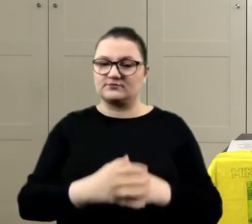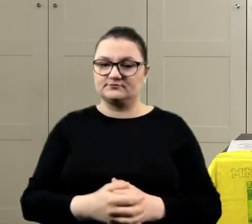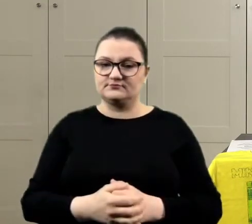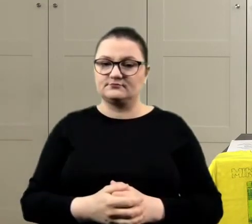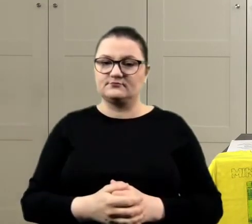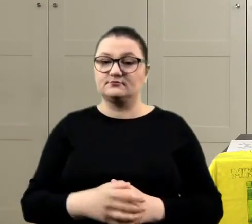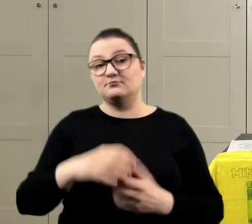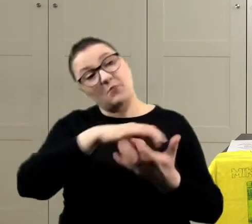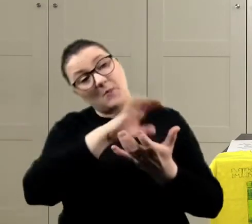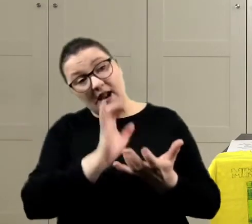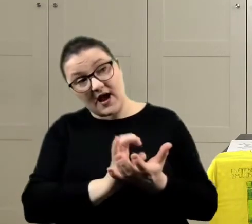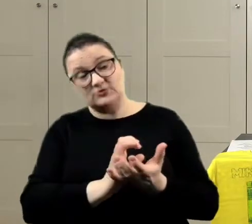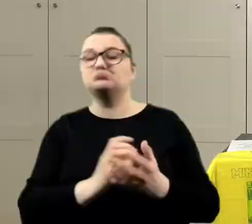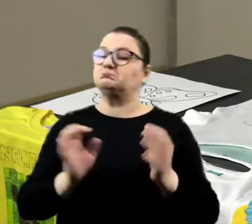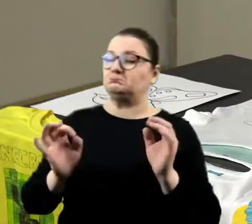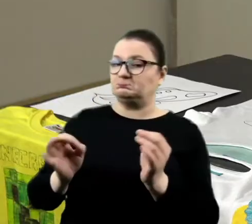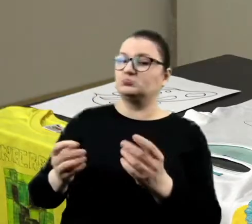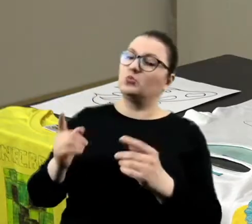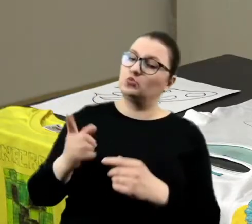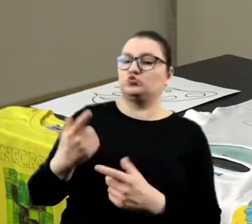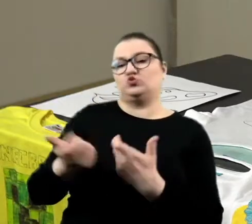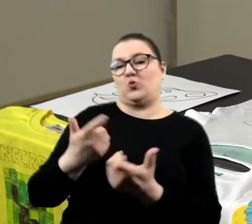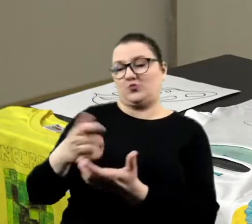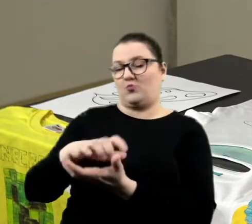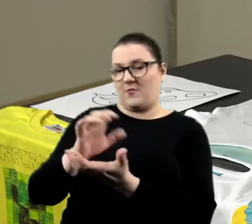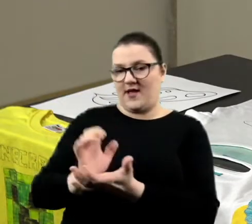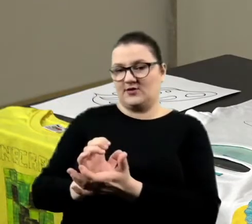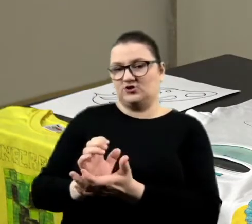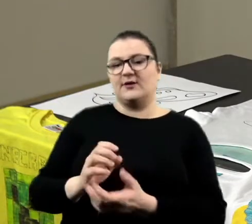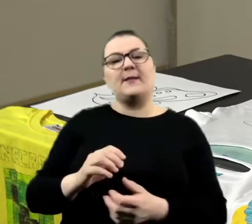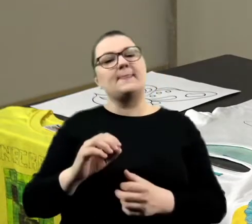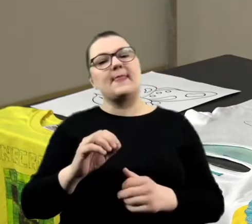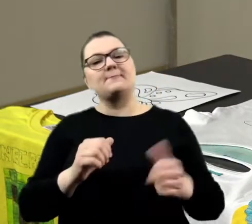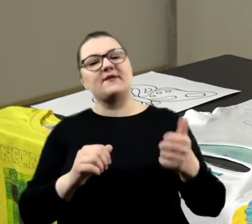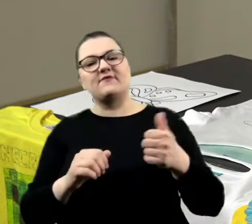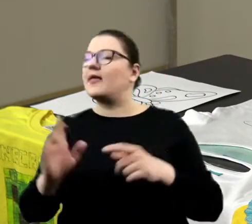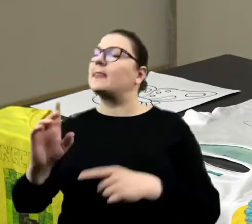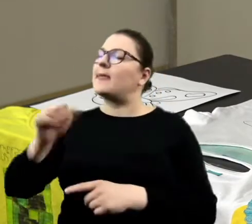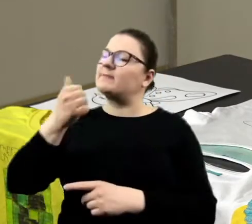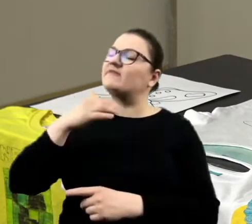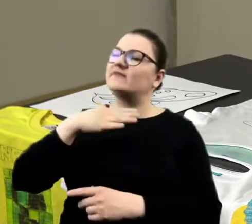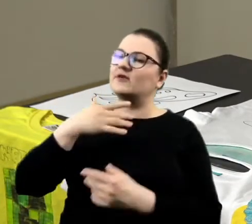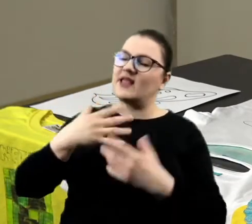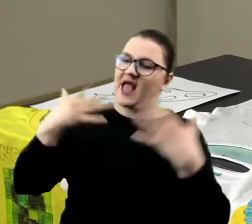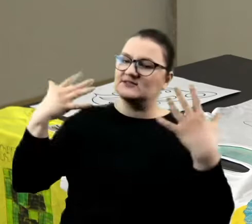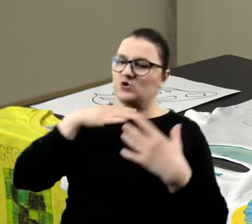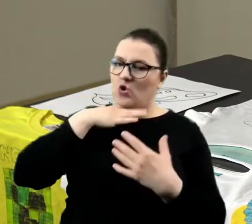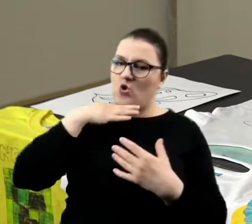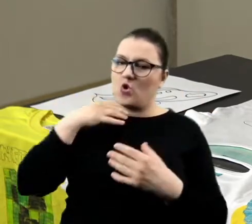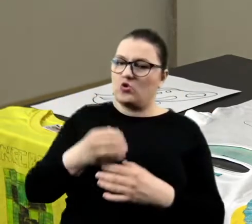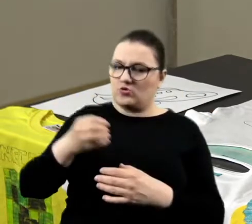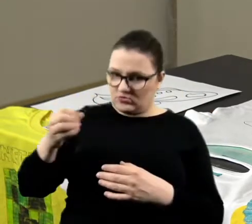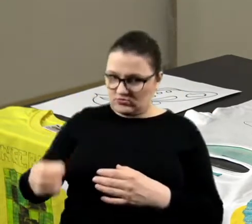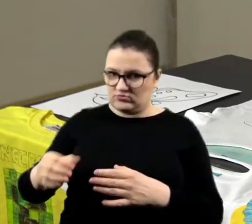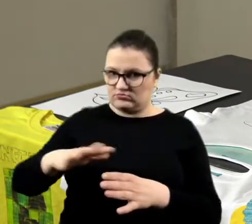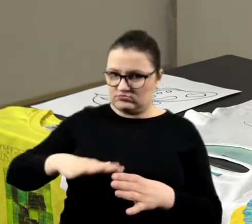Pomarańcz. Pomarańcz. Czyli musisz zrobić pomarańcz, tak? Najpierw. Nie, najpierw daj jasny kolor i tutaj połóż. To będzie nasza